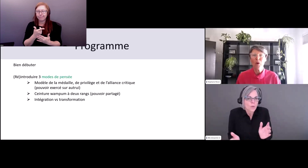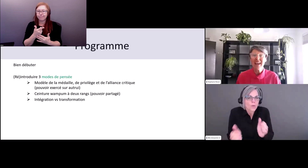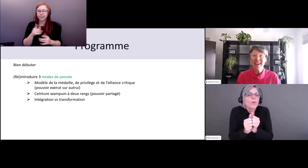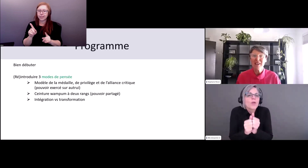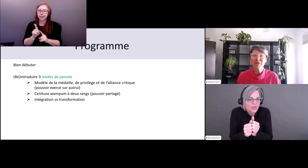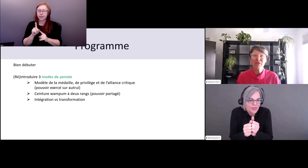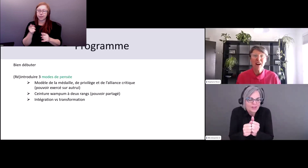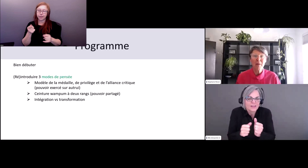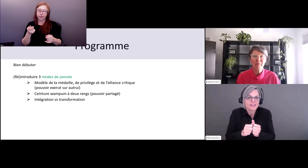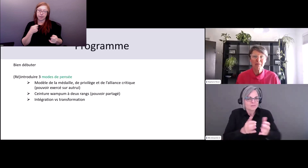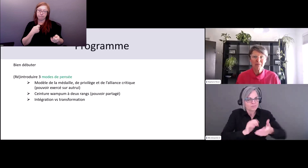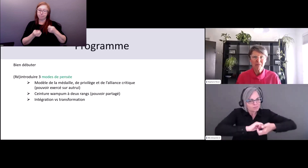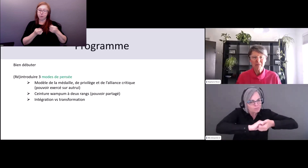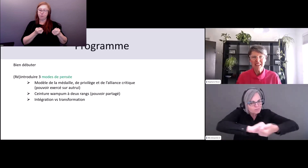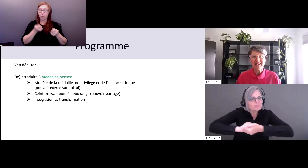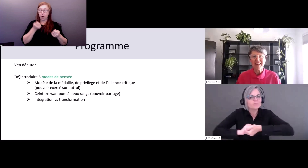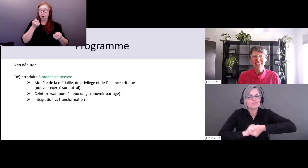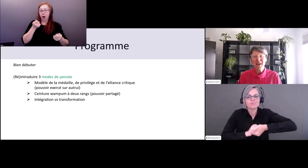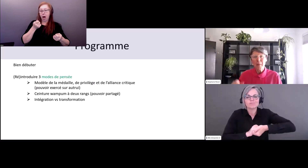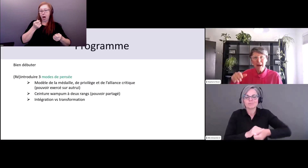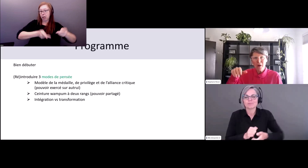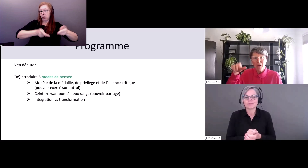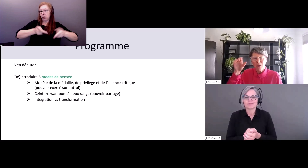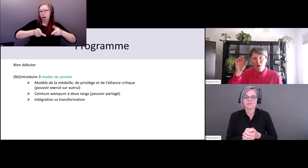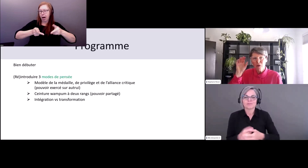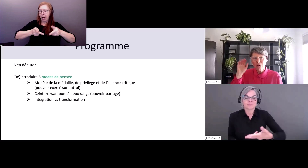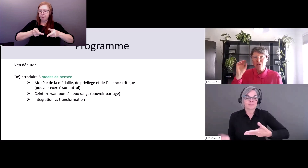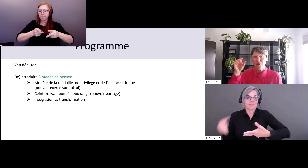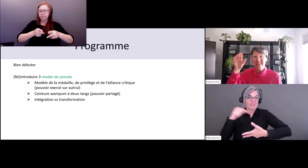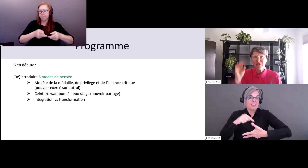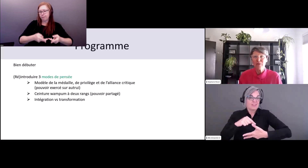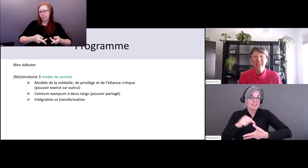et nous voulons donc nous éloigner